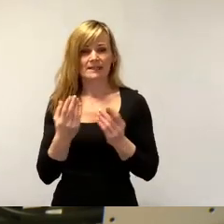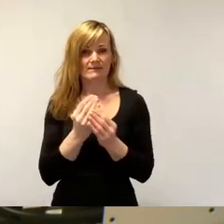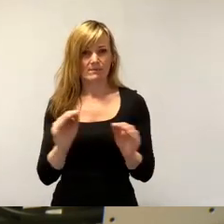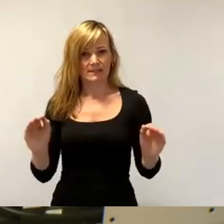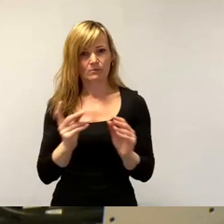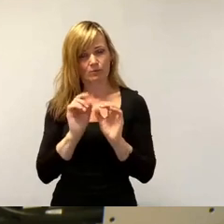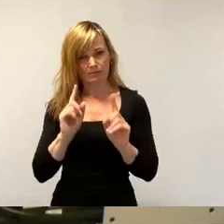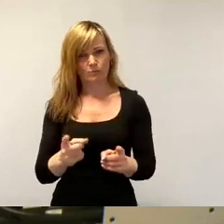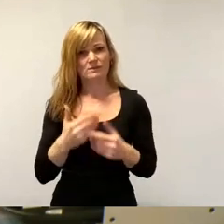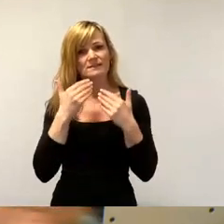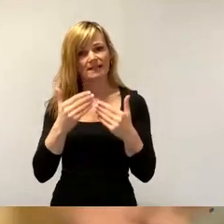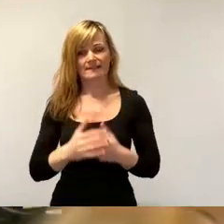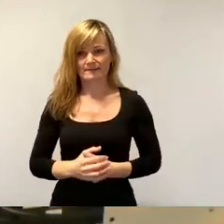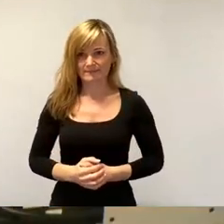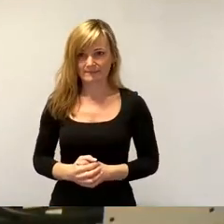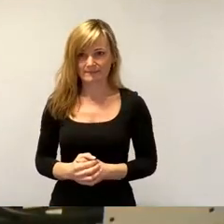Danke.